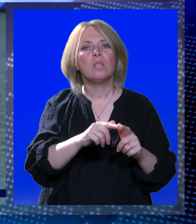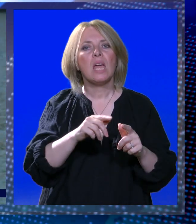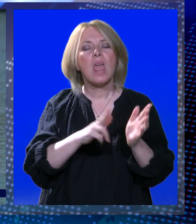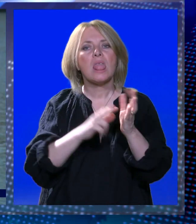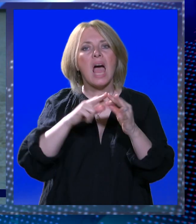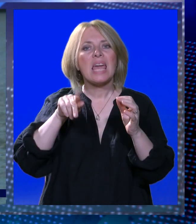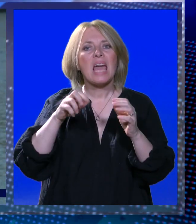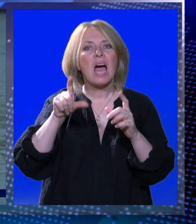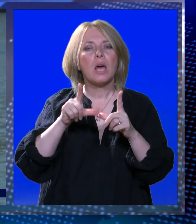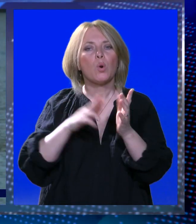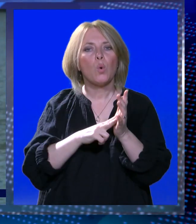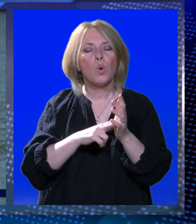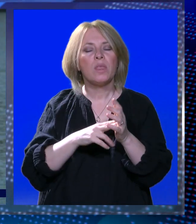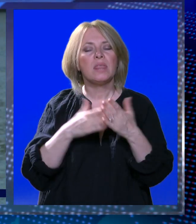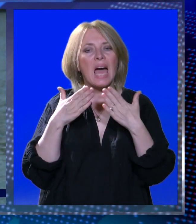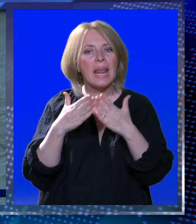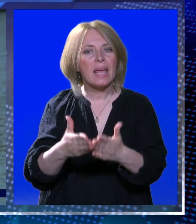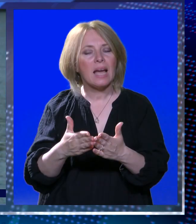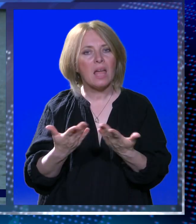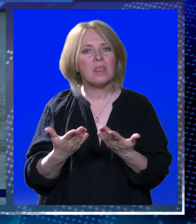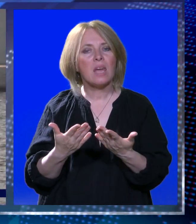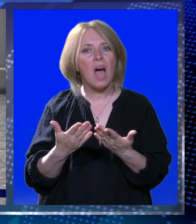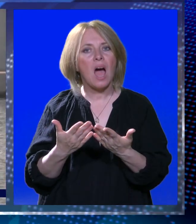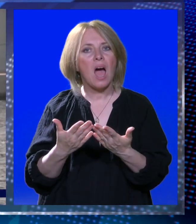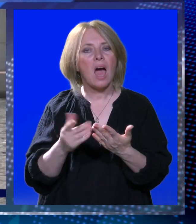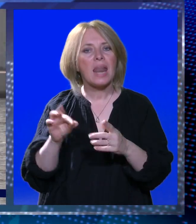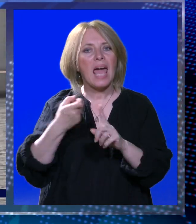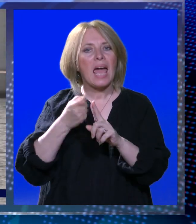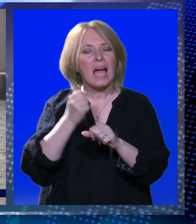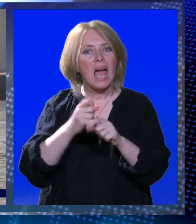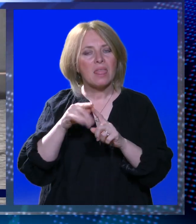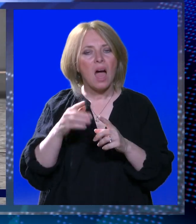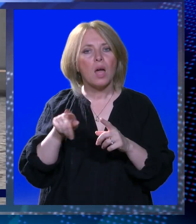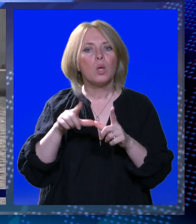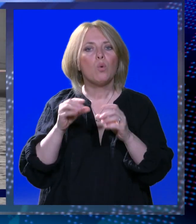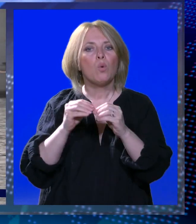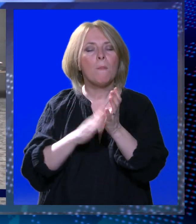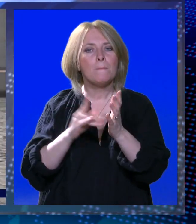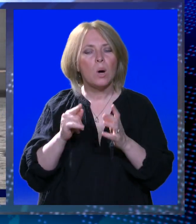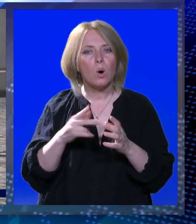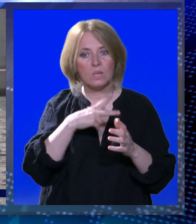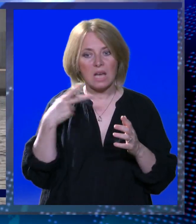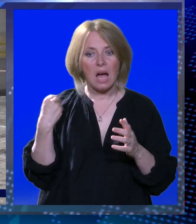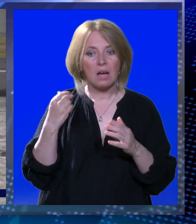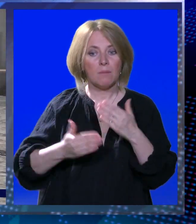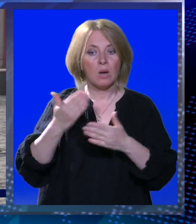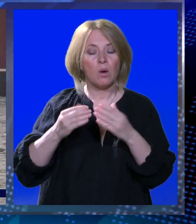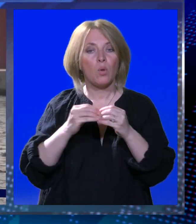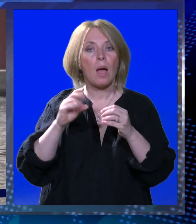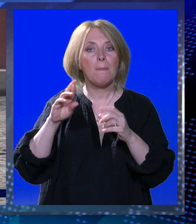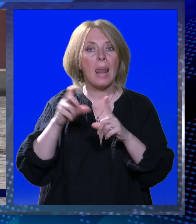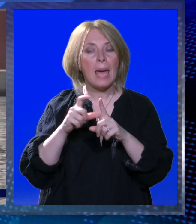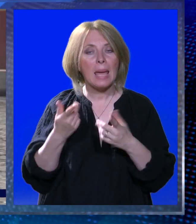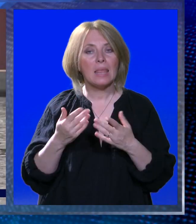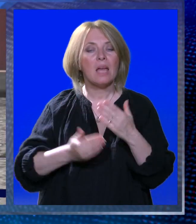Jarun, opet na regatu Jumbo u Zagrebu, koja je prvi vikend u lipnju. Nakon toga 7 dana iza već idu na